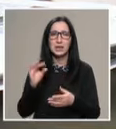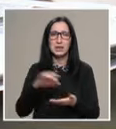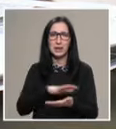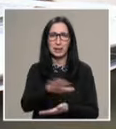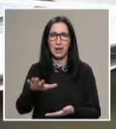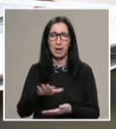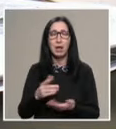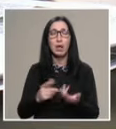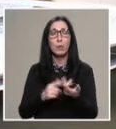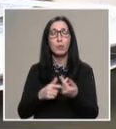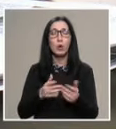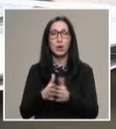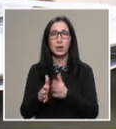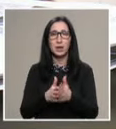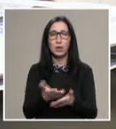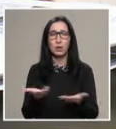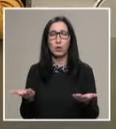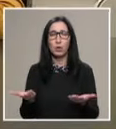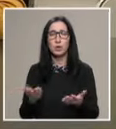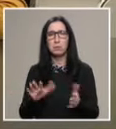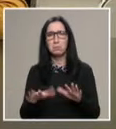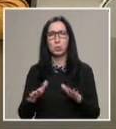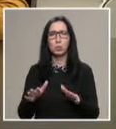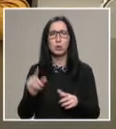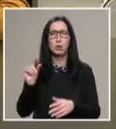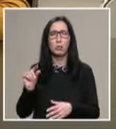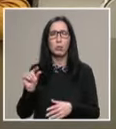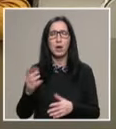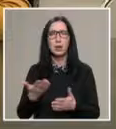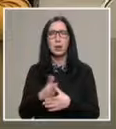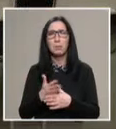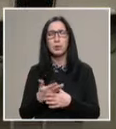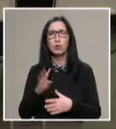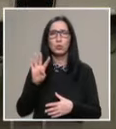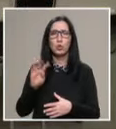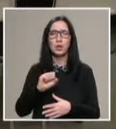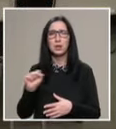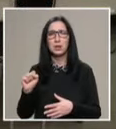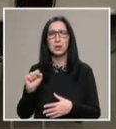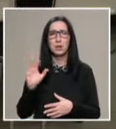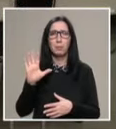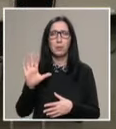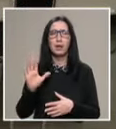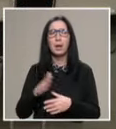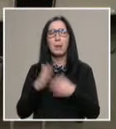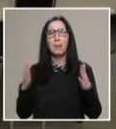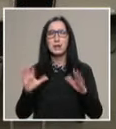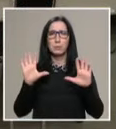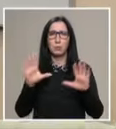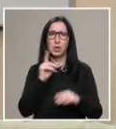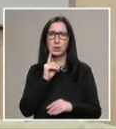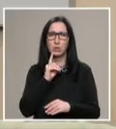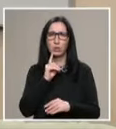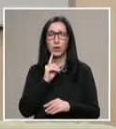В смисъл, че броя на хората е относително малък, между 4 и 5, максимум 10